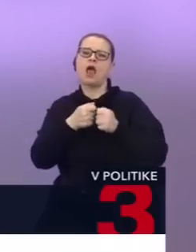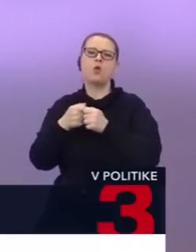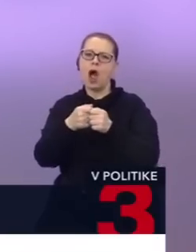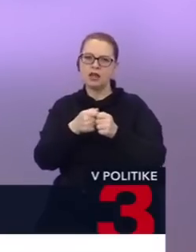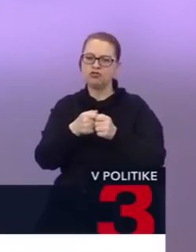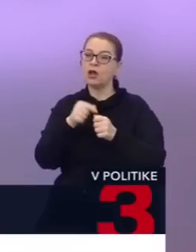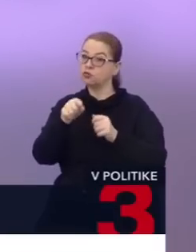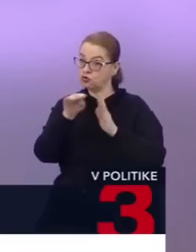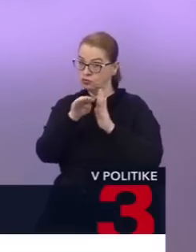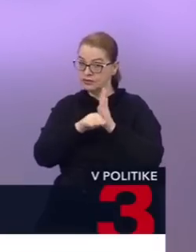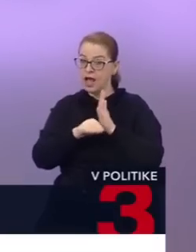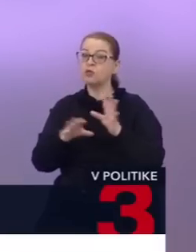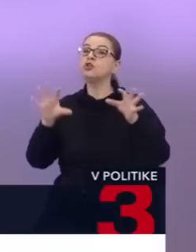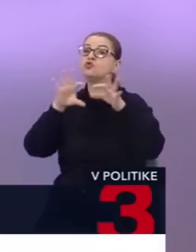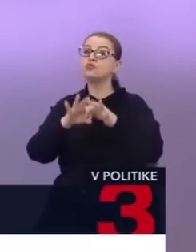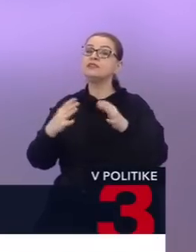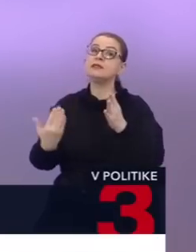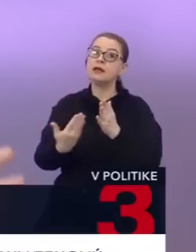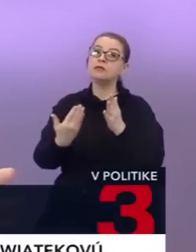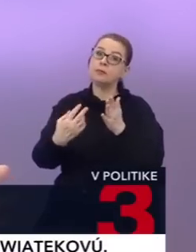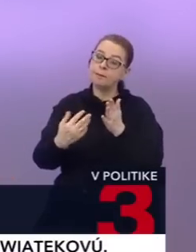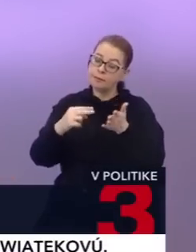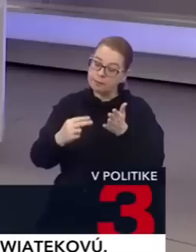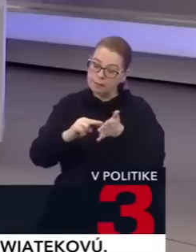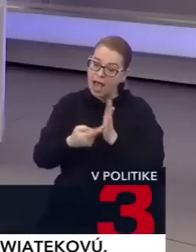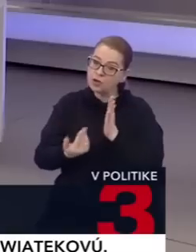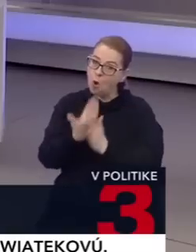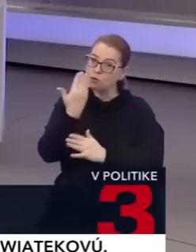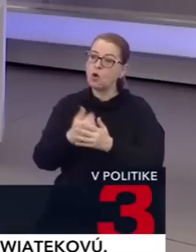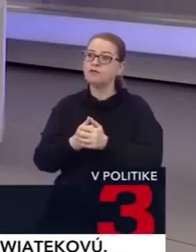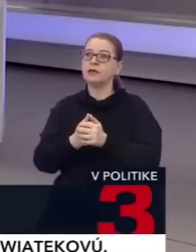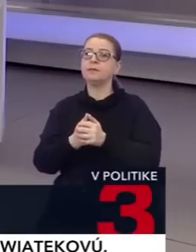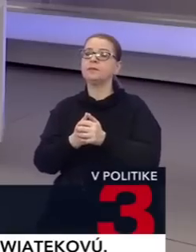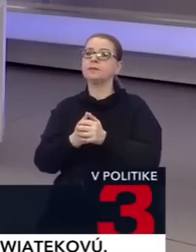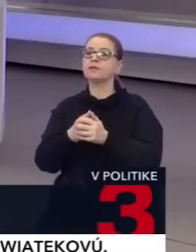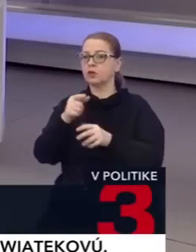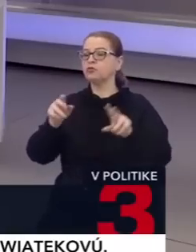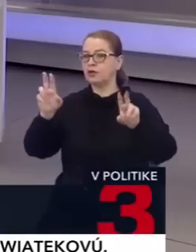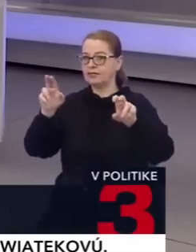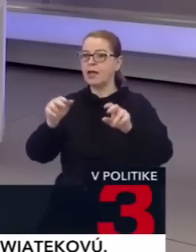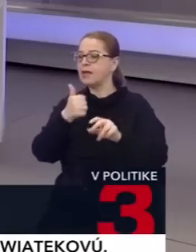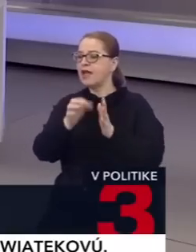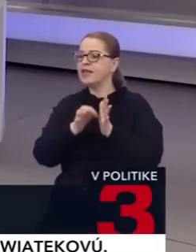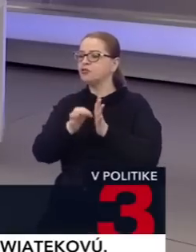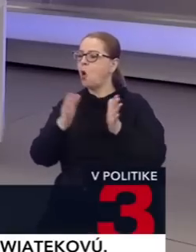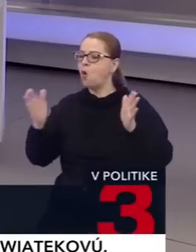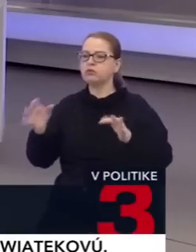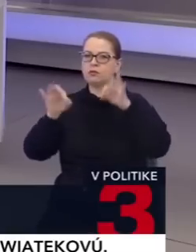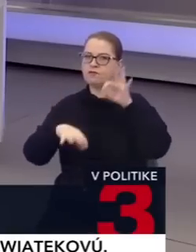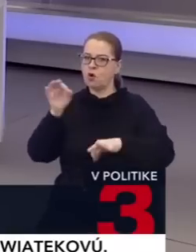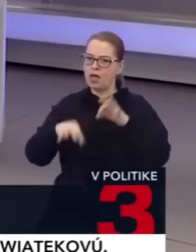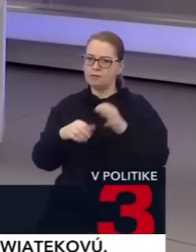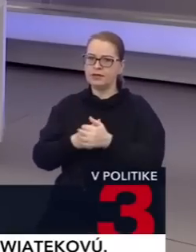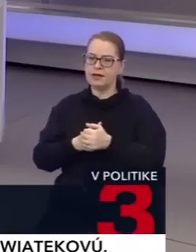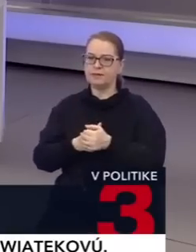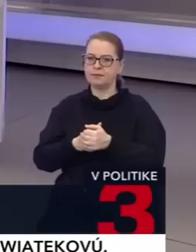zákony, aj týkajúce sa plánu obnovy, čo je opäť Slovenska nad jednovolebné obdobie. Myslím si, že to budete musieť aj